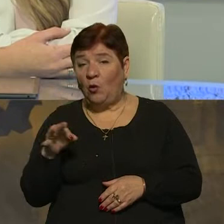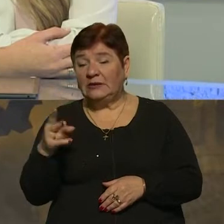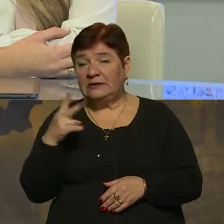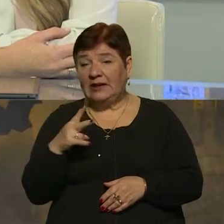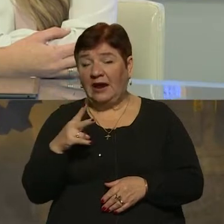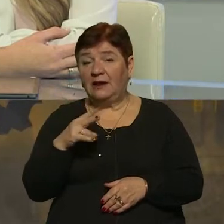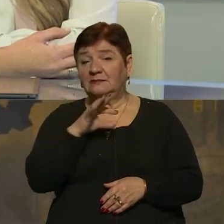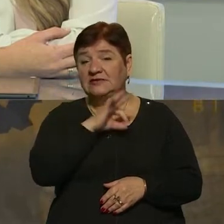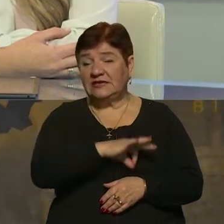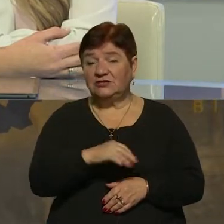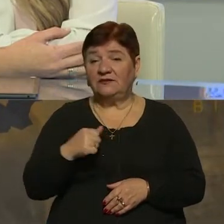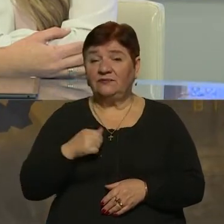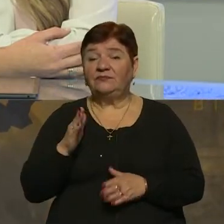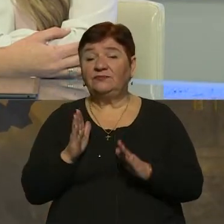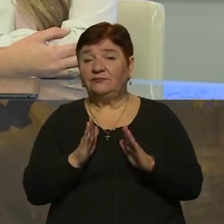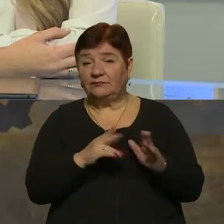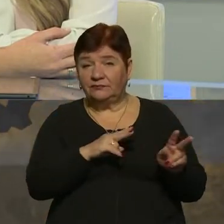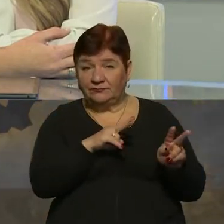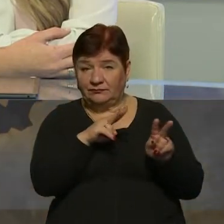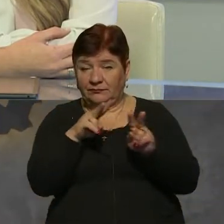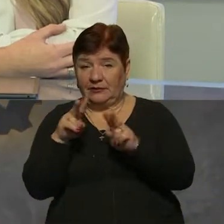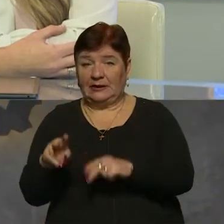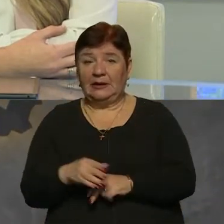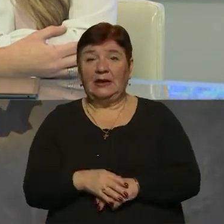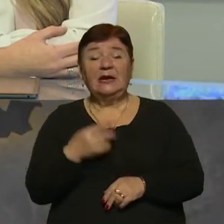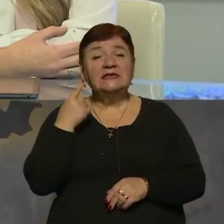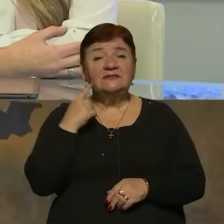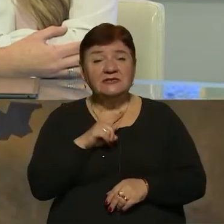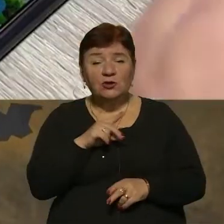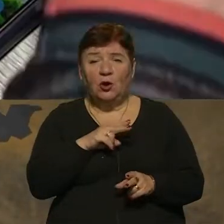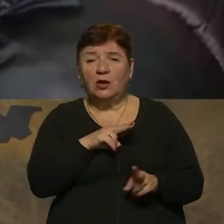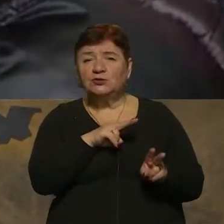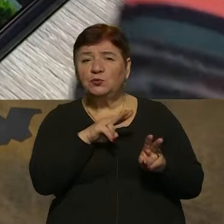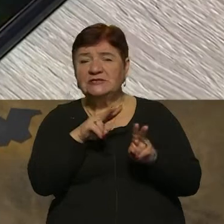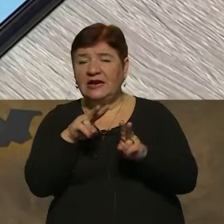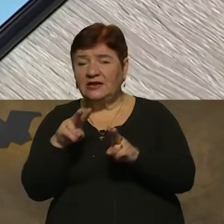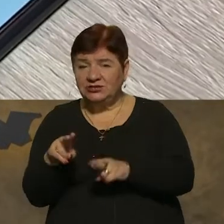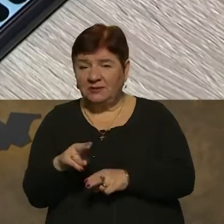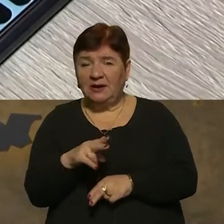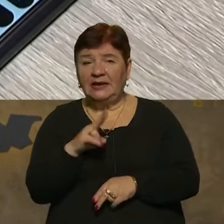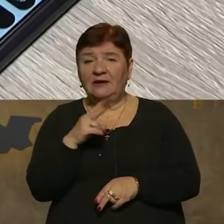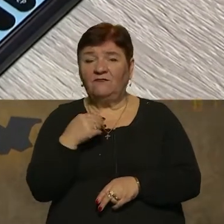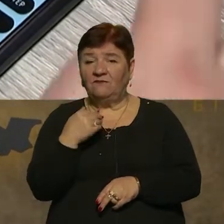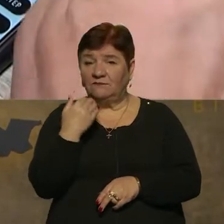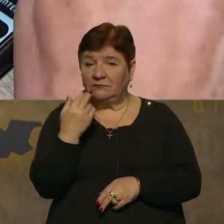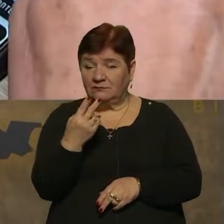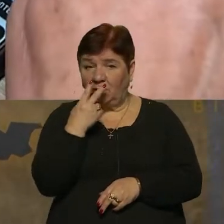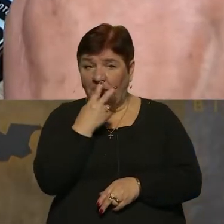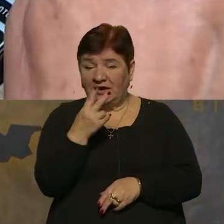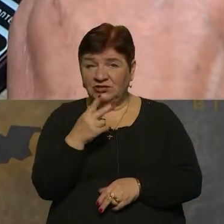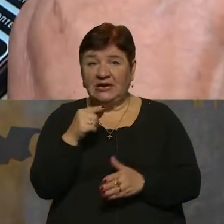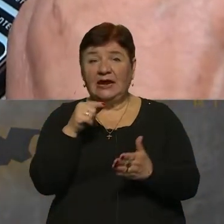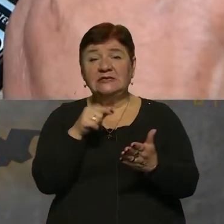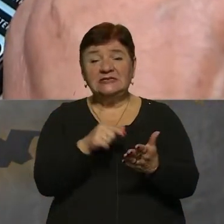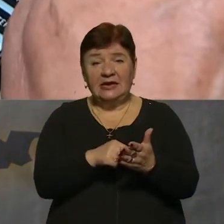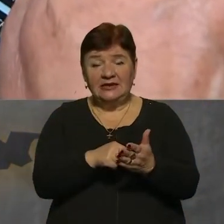військових, як система спостерігача. Звісно, спостерігачем, який побачить ціль,